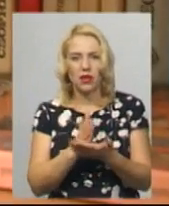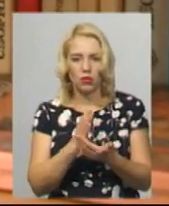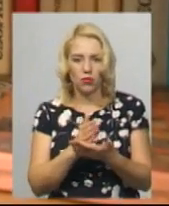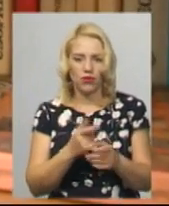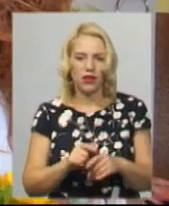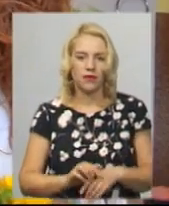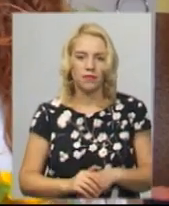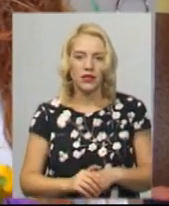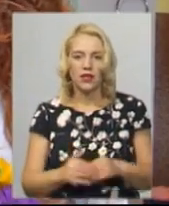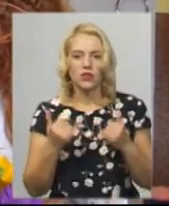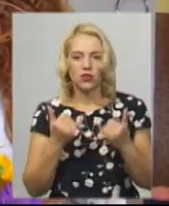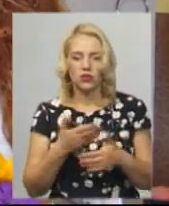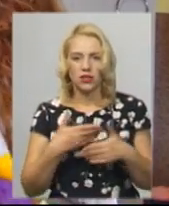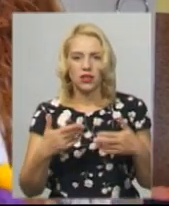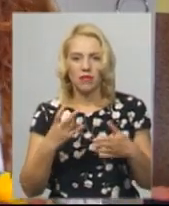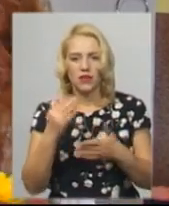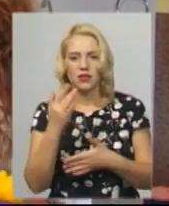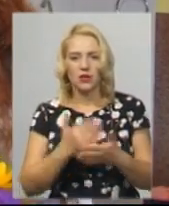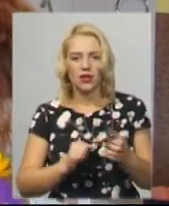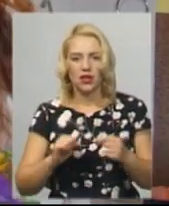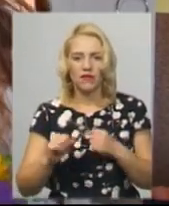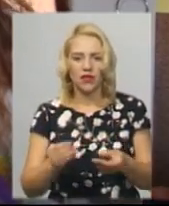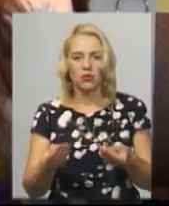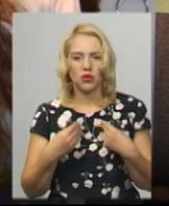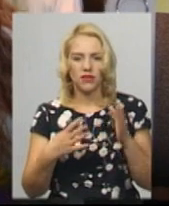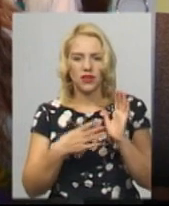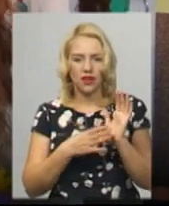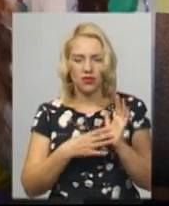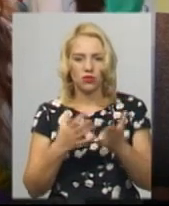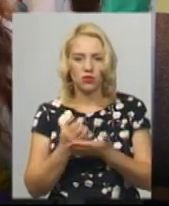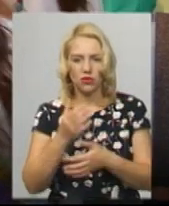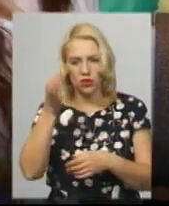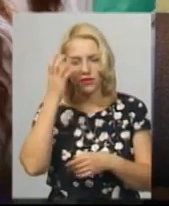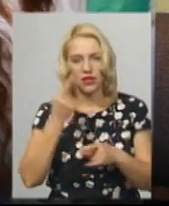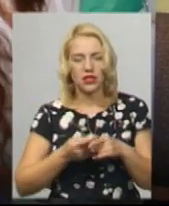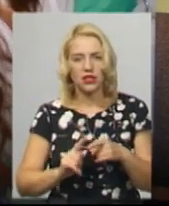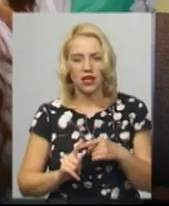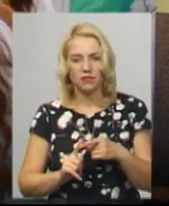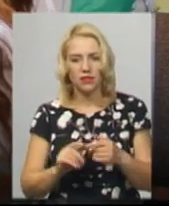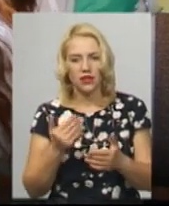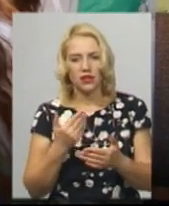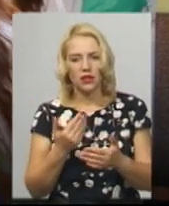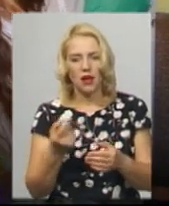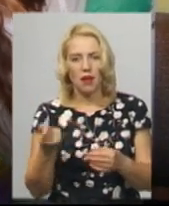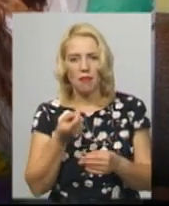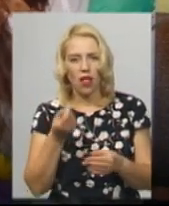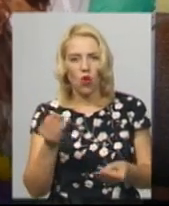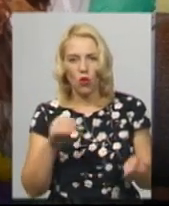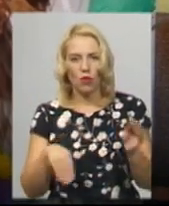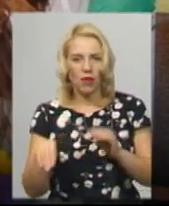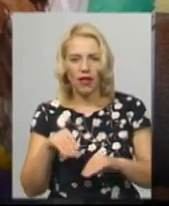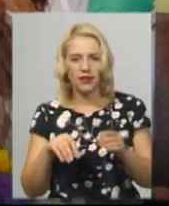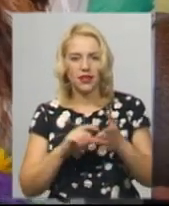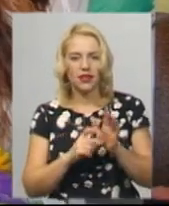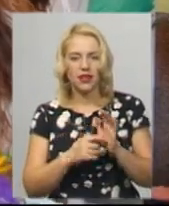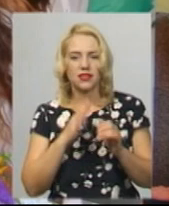Кіящук. Сьогодні нам на список керівник подав 9 здобувачів освіта. Це фактично малокомплектний клас. І